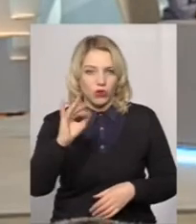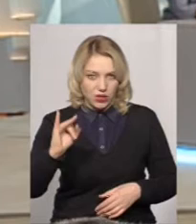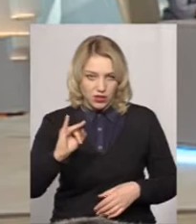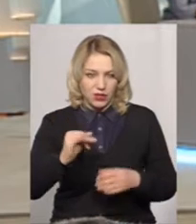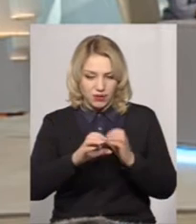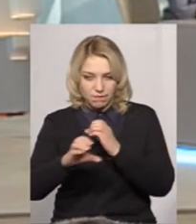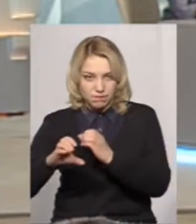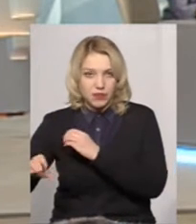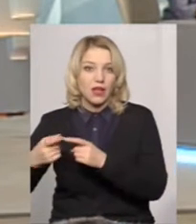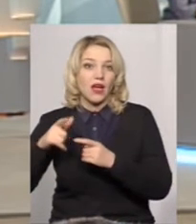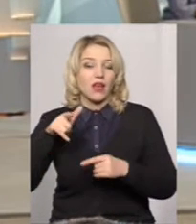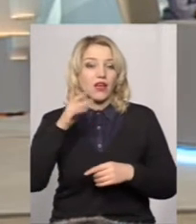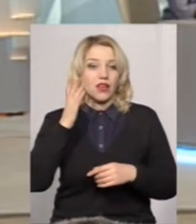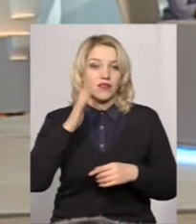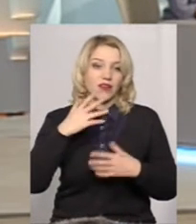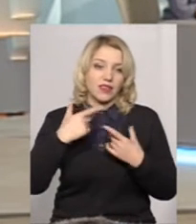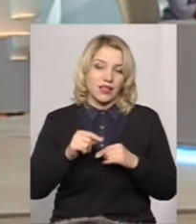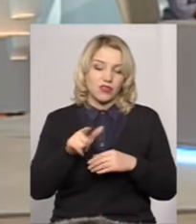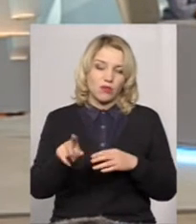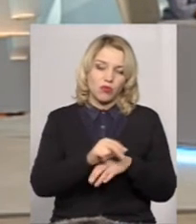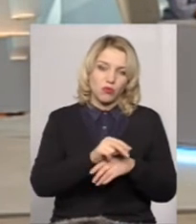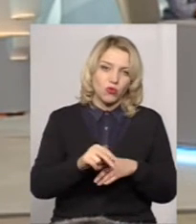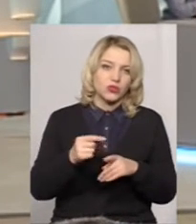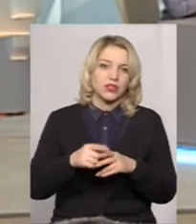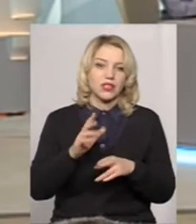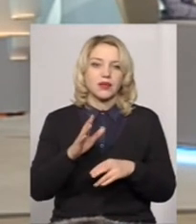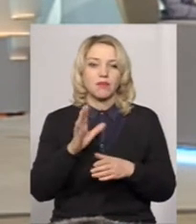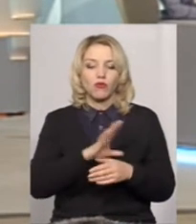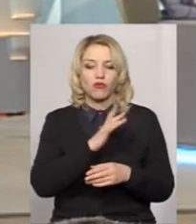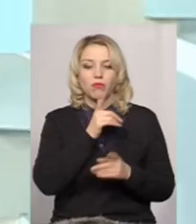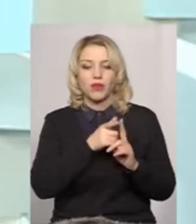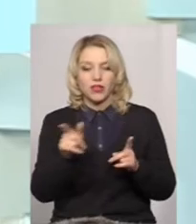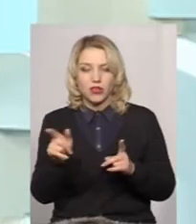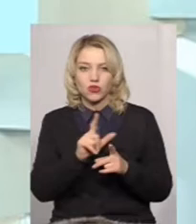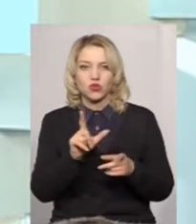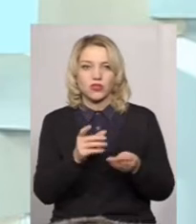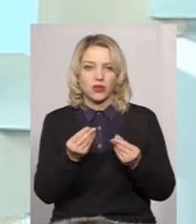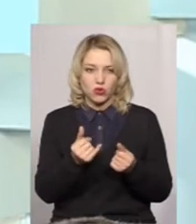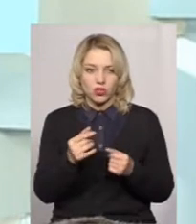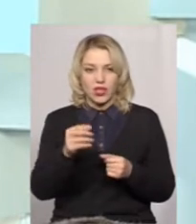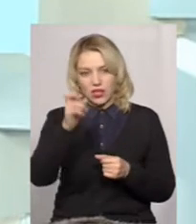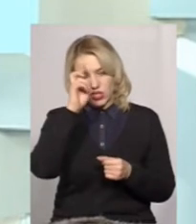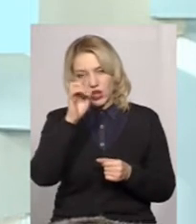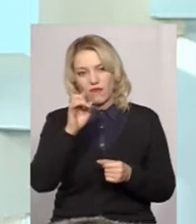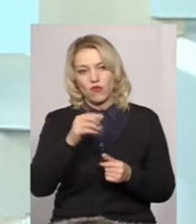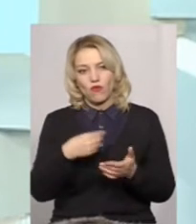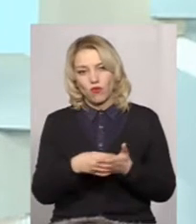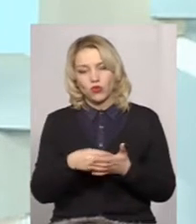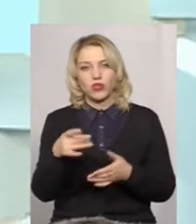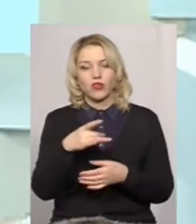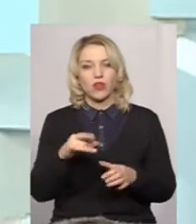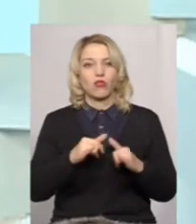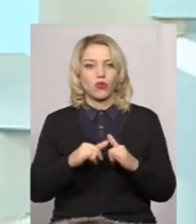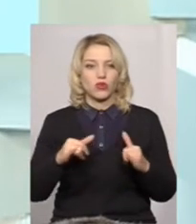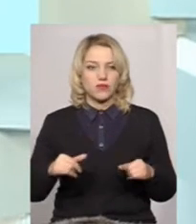всіх. Десь зараз проведені ремонти, особливо був період, що за рахунок коштів Державного фонду регіонального розвитку обласна